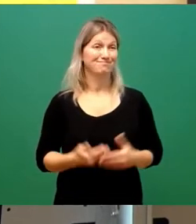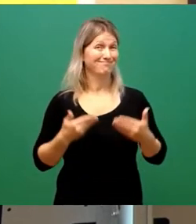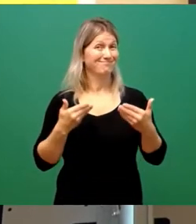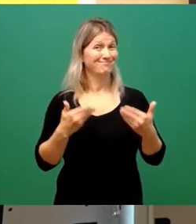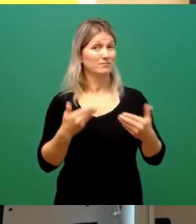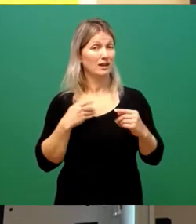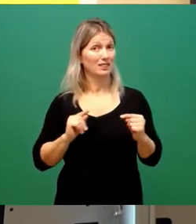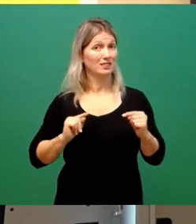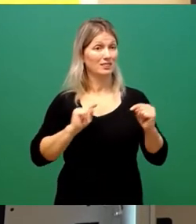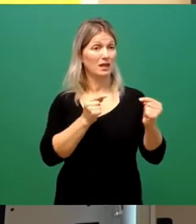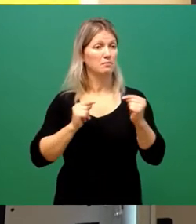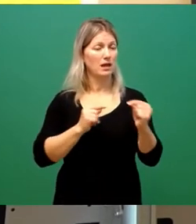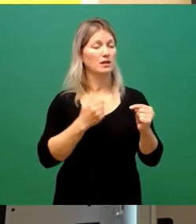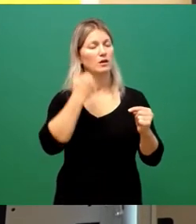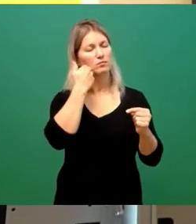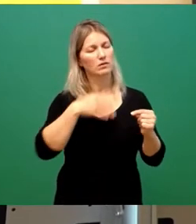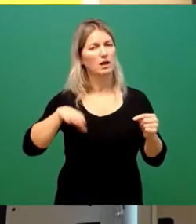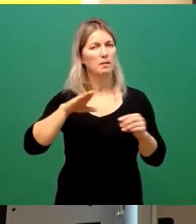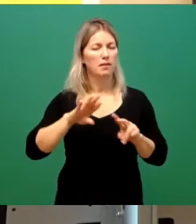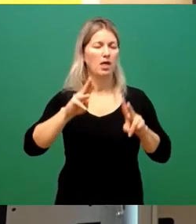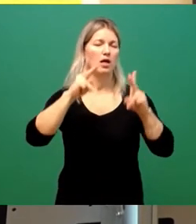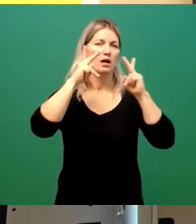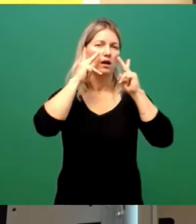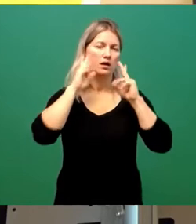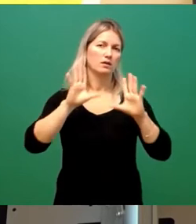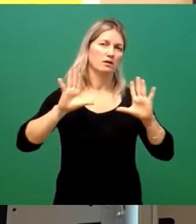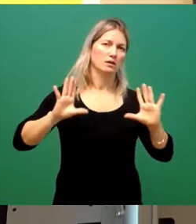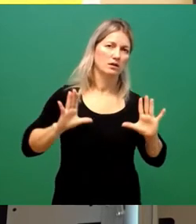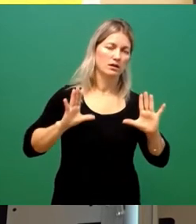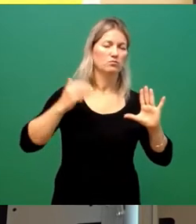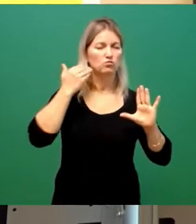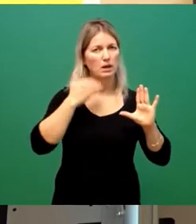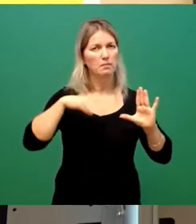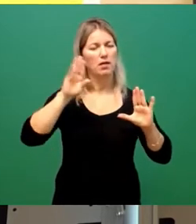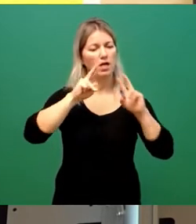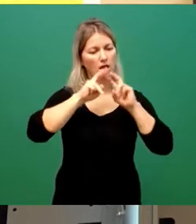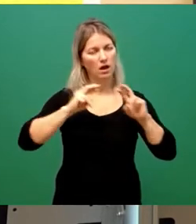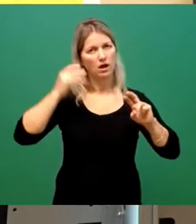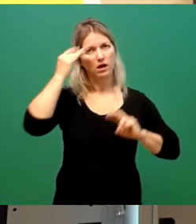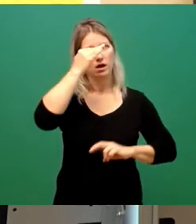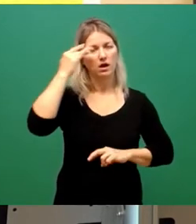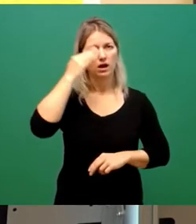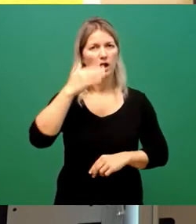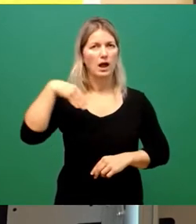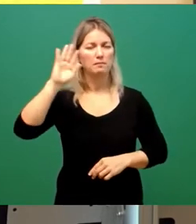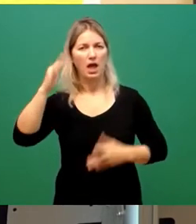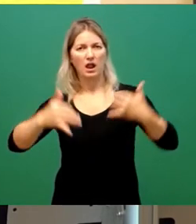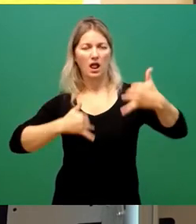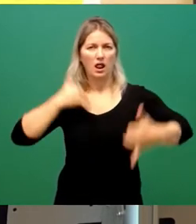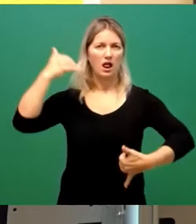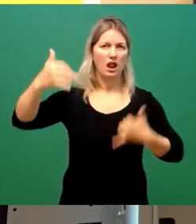mehr Besonnenheit, etwas mehr Nachdenklichkeit und weniger Lautsprecherei gut tun.